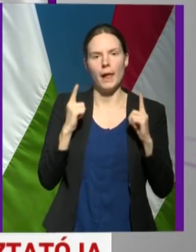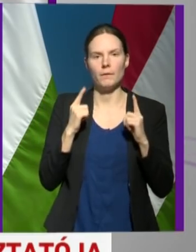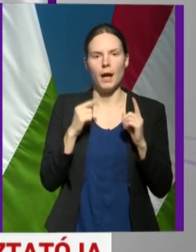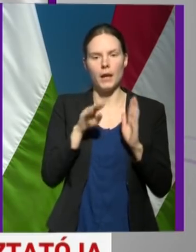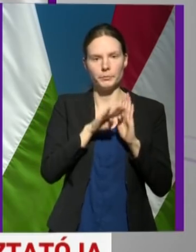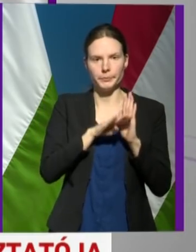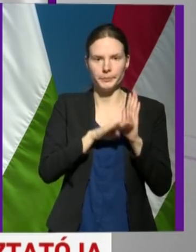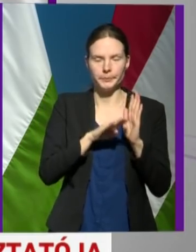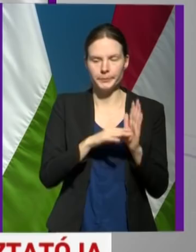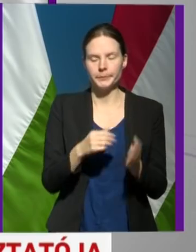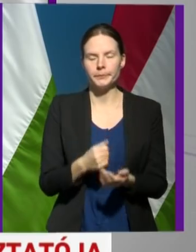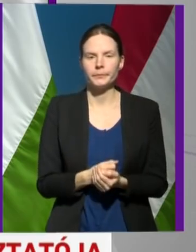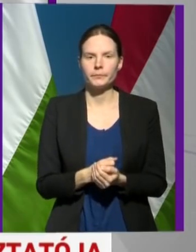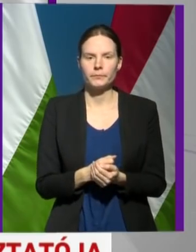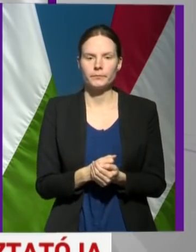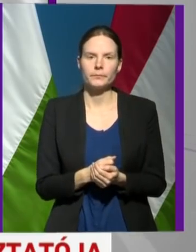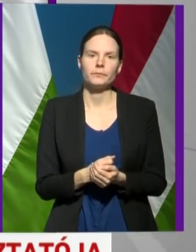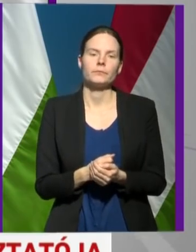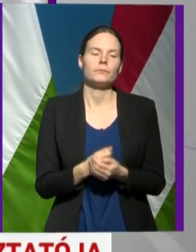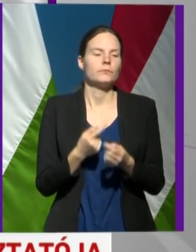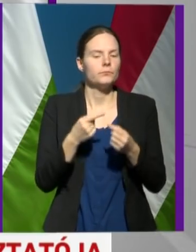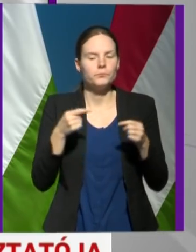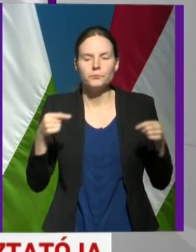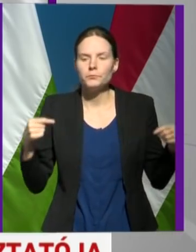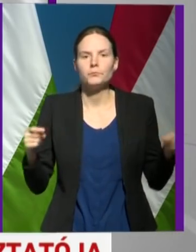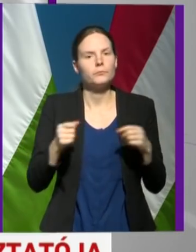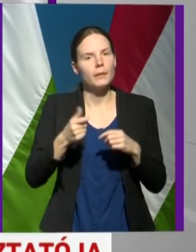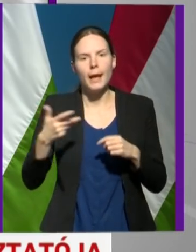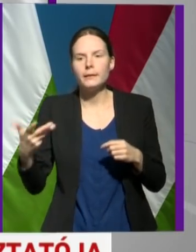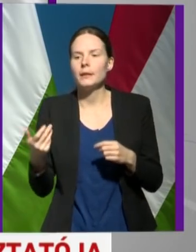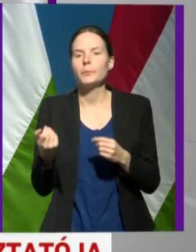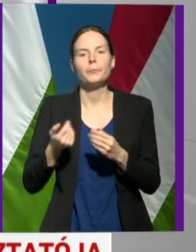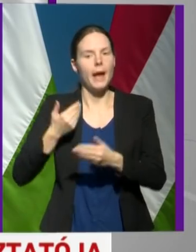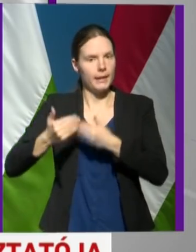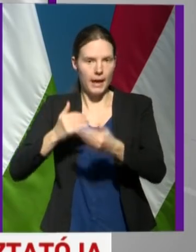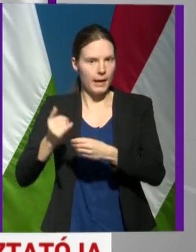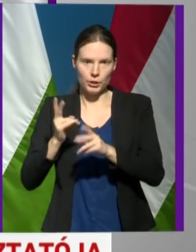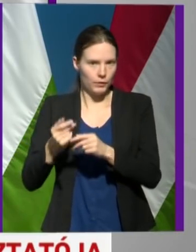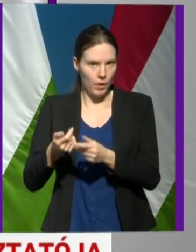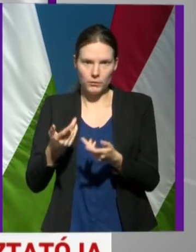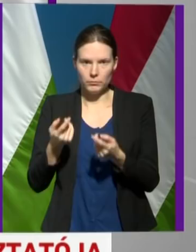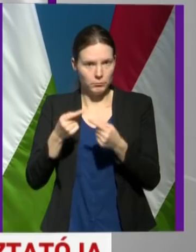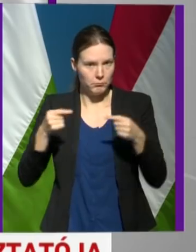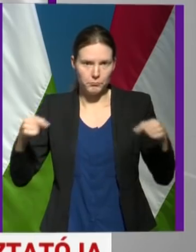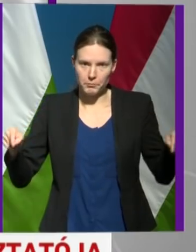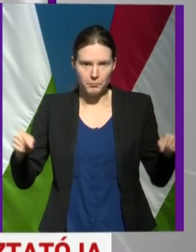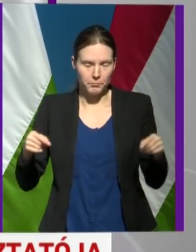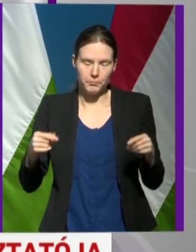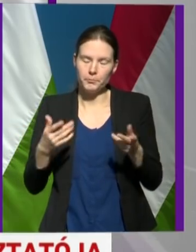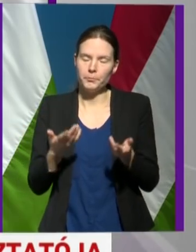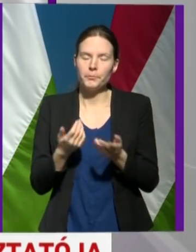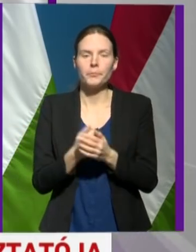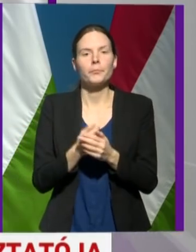esetet. Számos más egyéb eljárás van a látókörünkben, ami